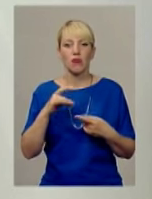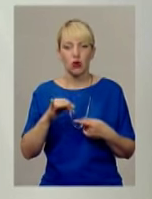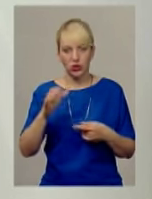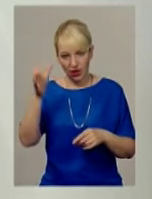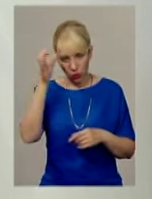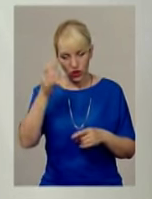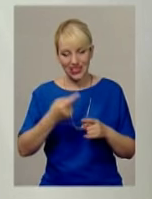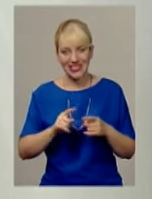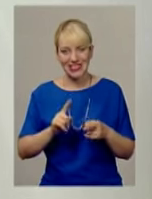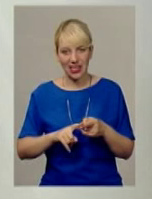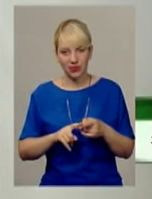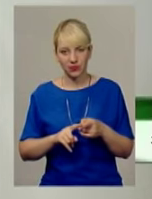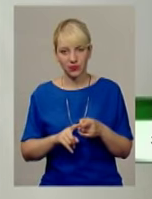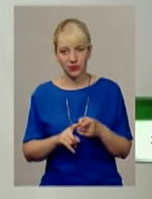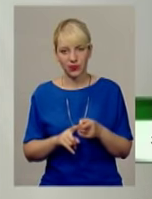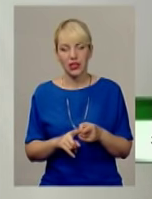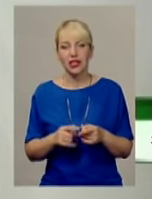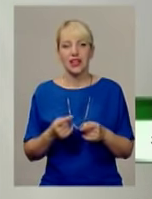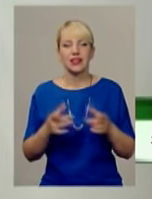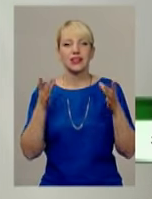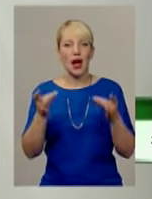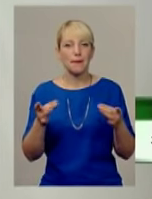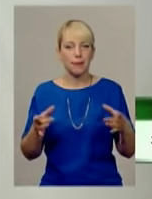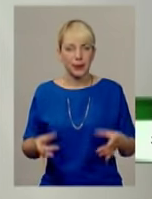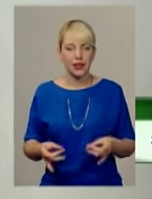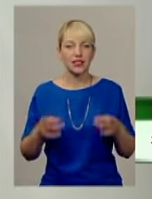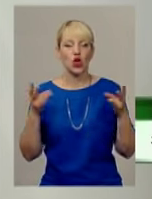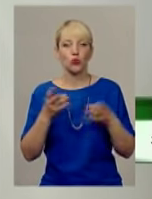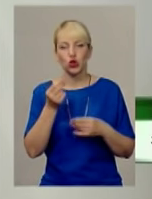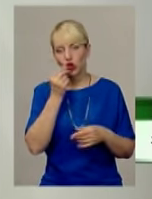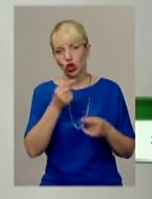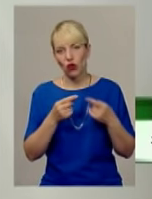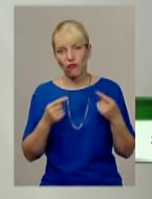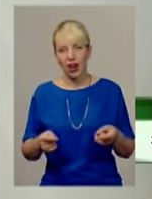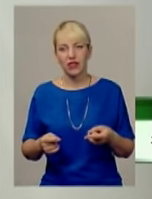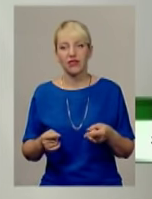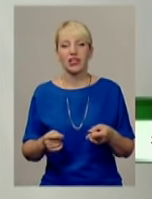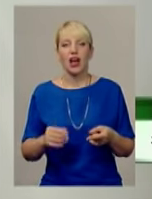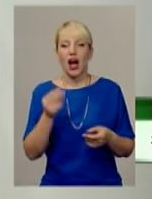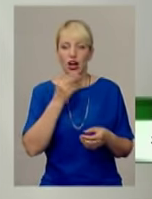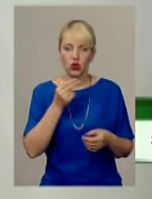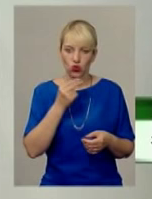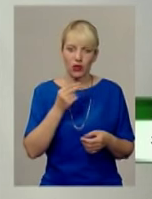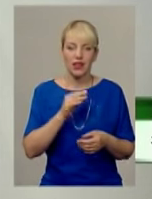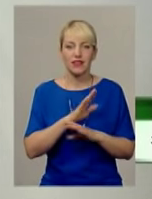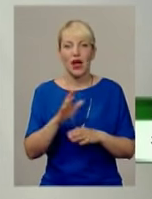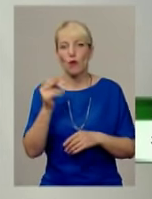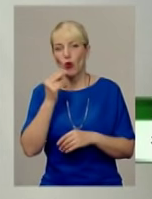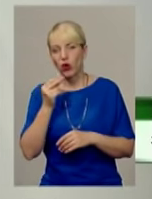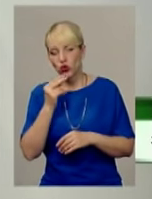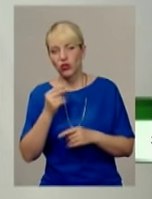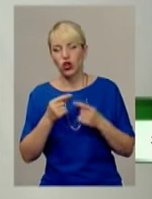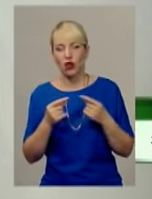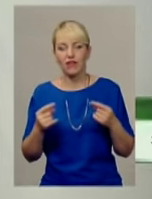кошик – це, по суті, той набір необхідних товарів, харчування, непродовольчих товарів та послуг, які